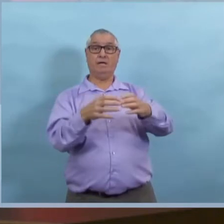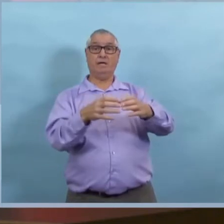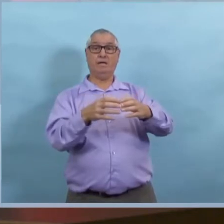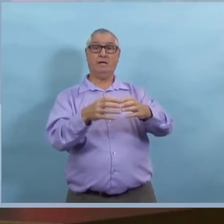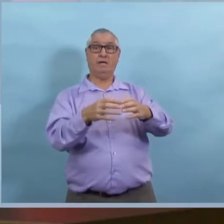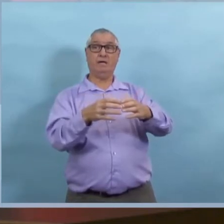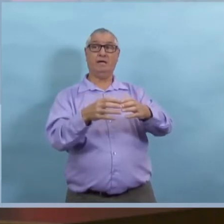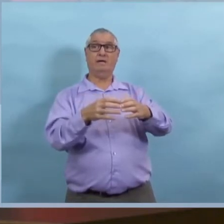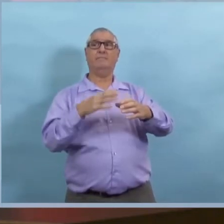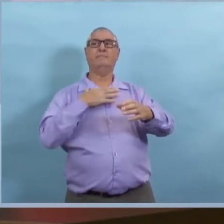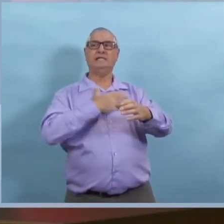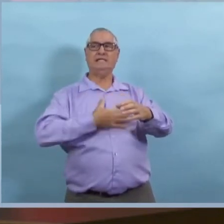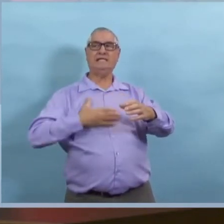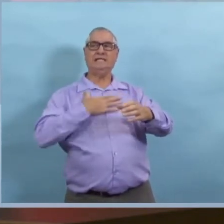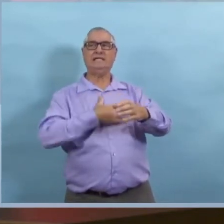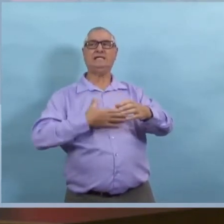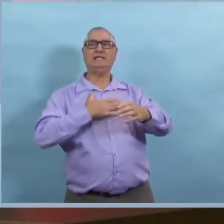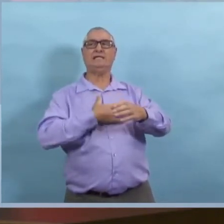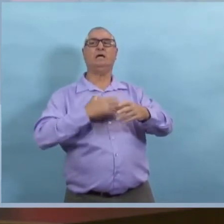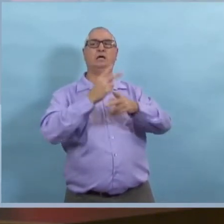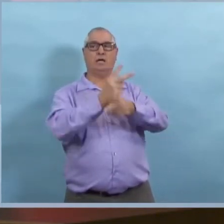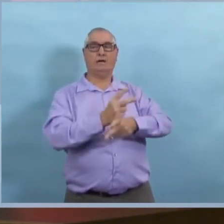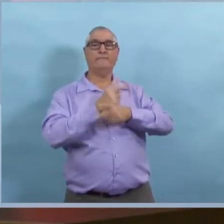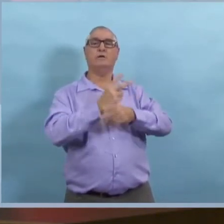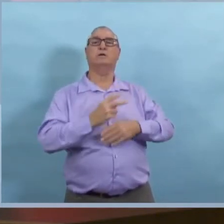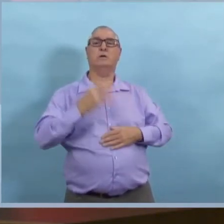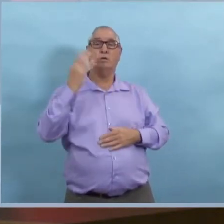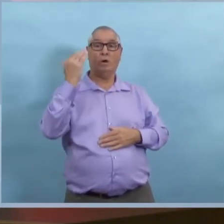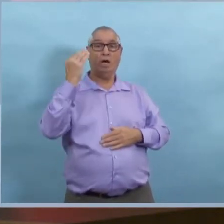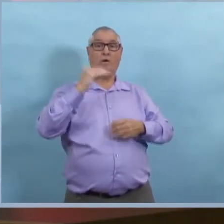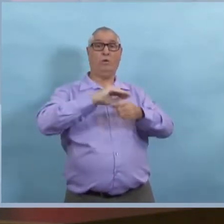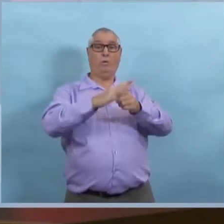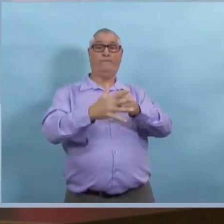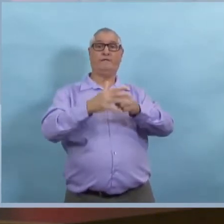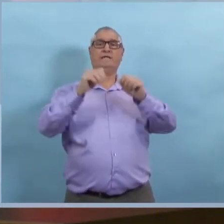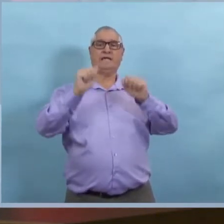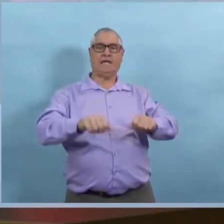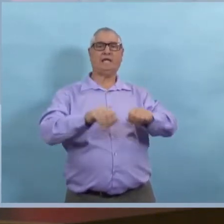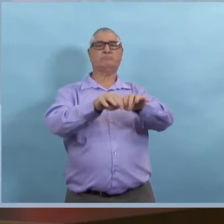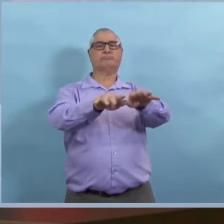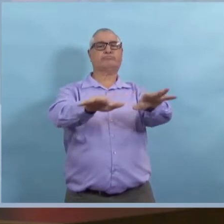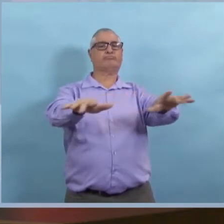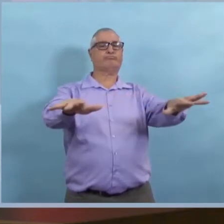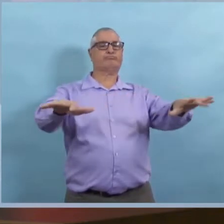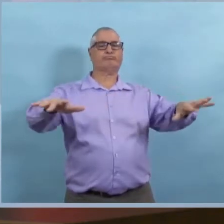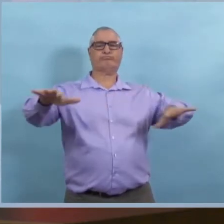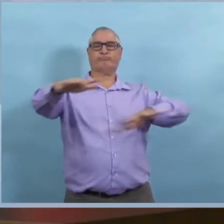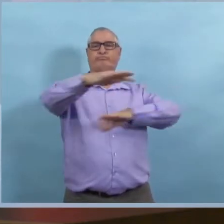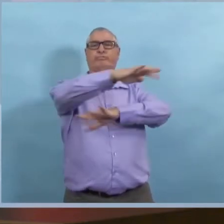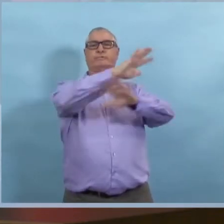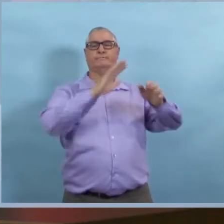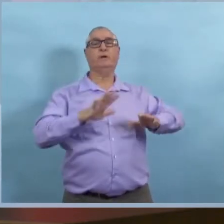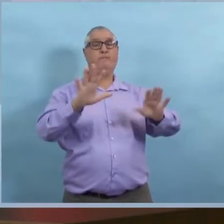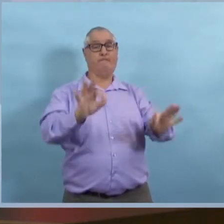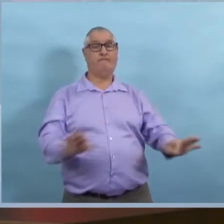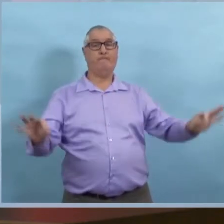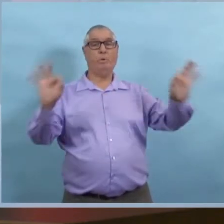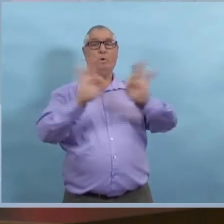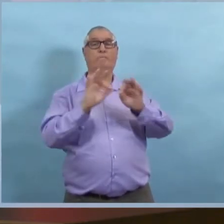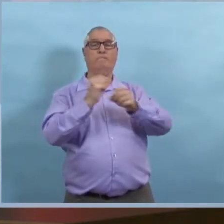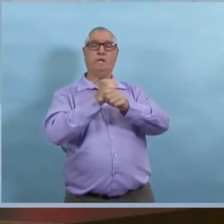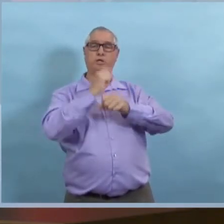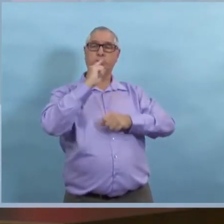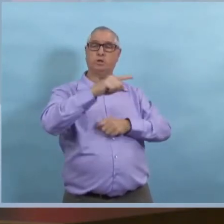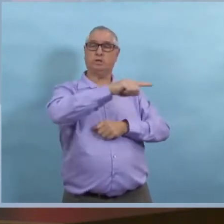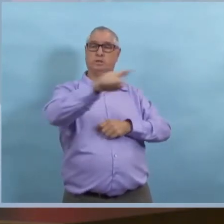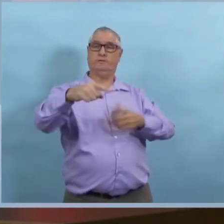Ça le sera lundi. Mais lorsqu'on parle ici de regroupement, de rassemblement, c'est là que l'on va avoir des transmissions possibles de